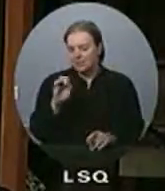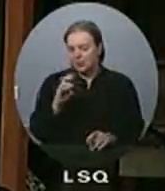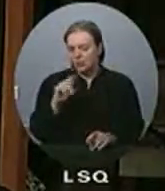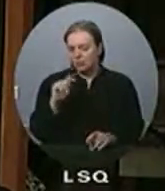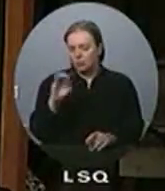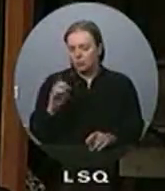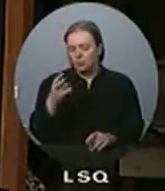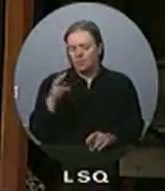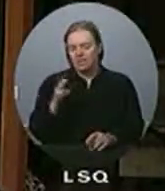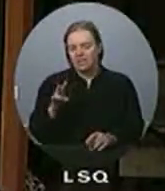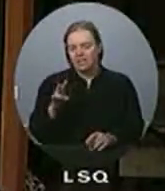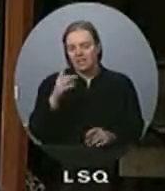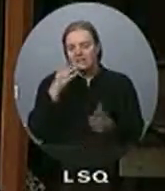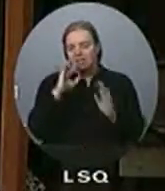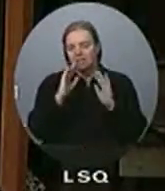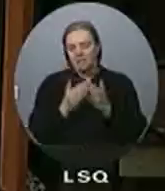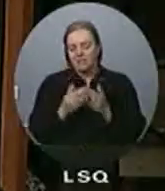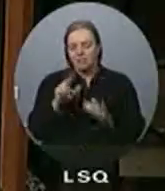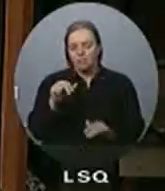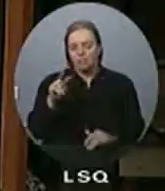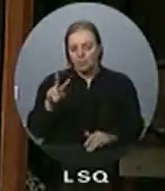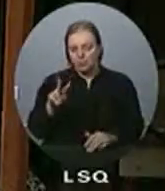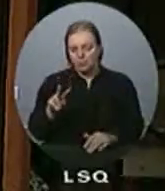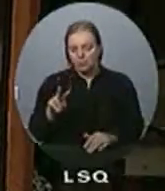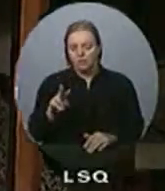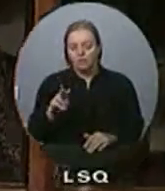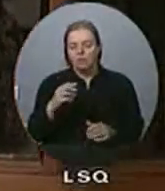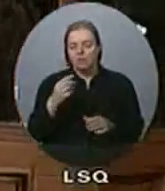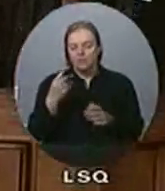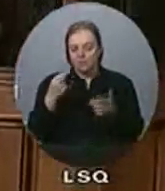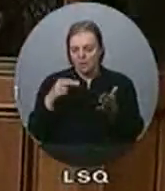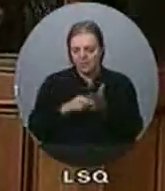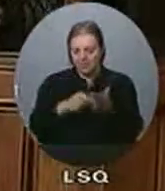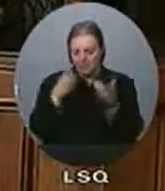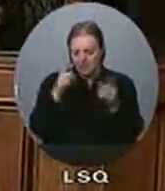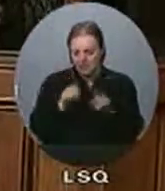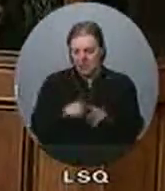décembre en 2002, nous avons voté de ratifier ce protocole.